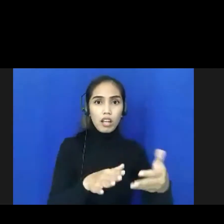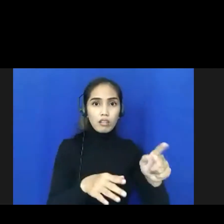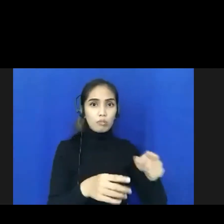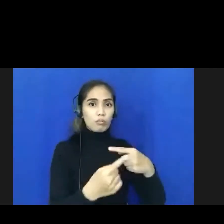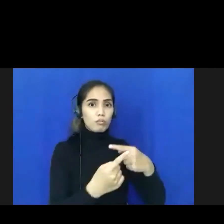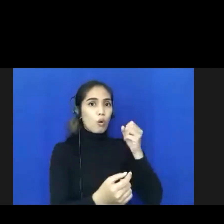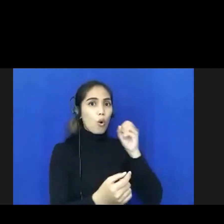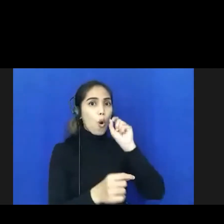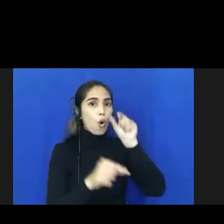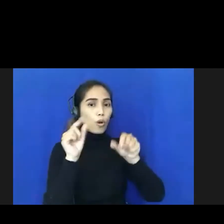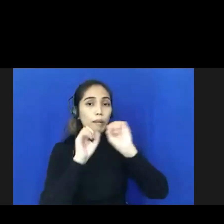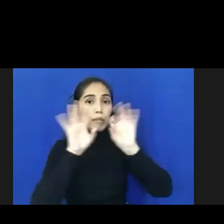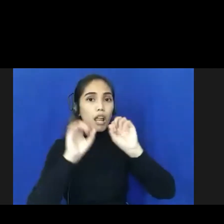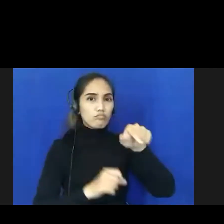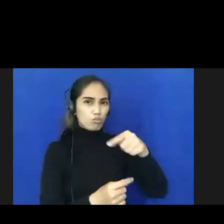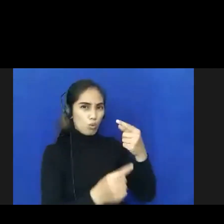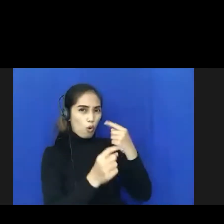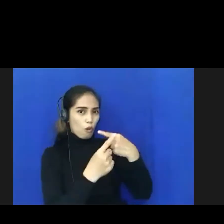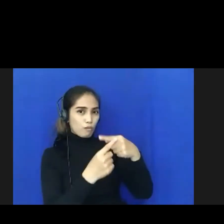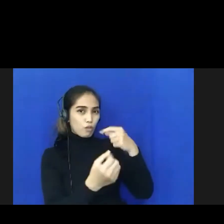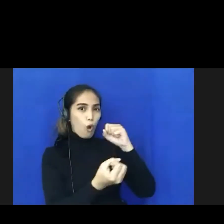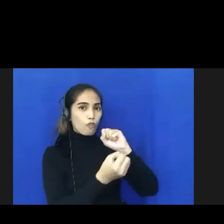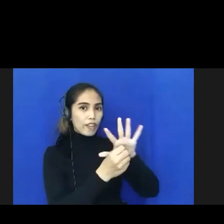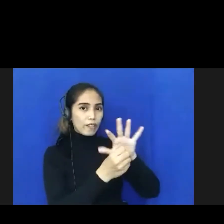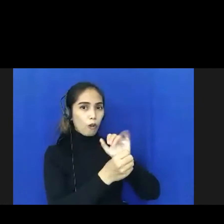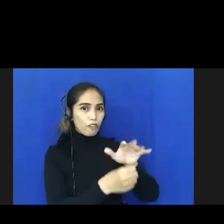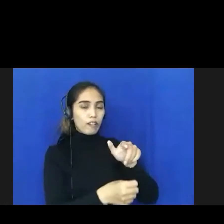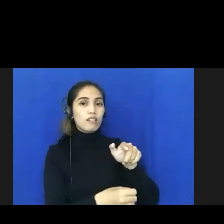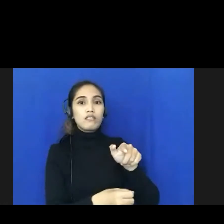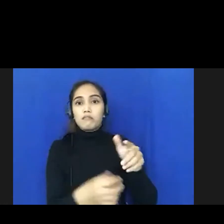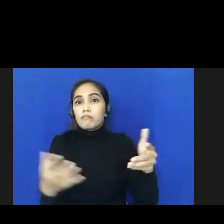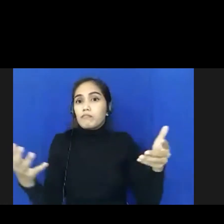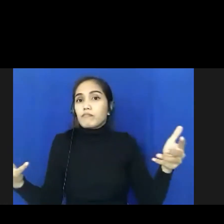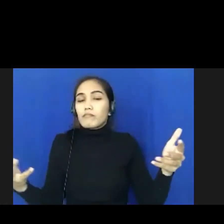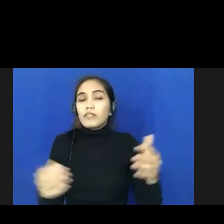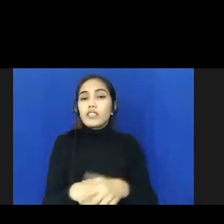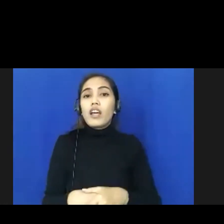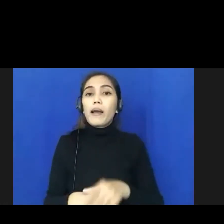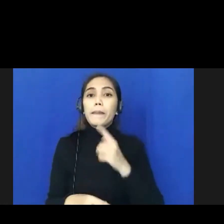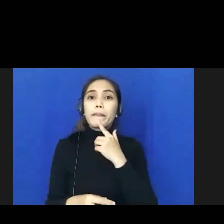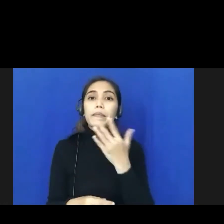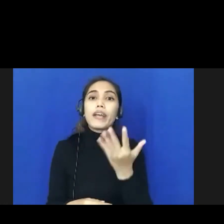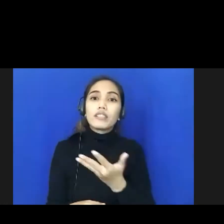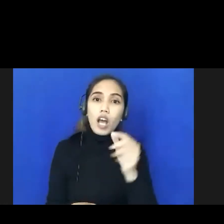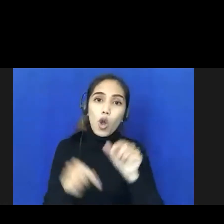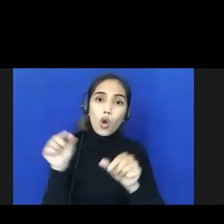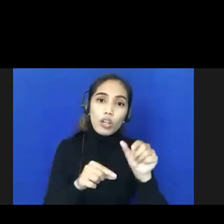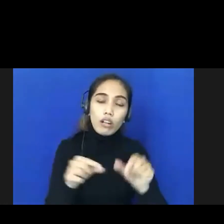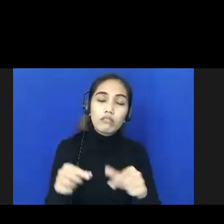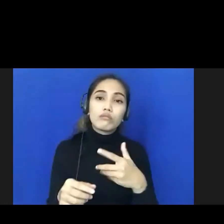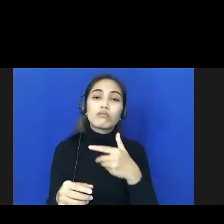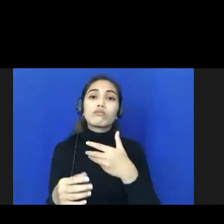COVID ini juga memang membutuhkan satu penjelasan terkadang sudah diketahui terkonfirmasi